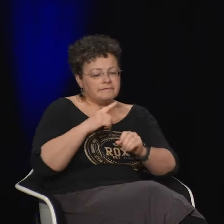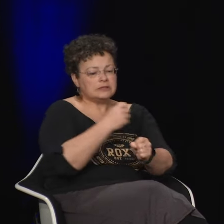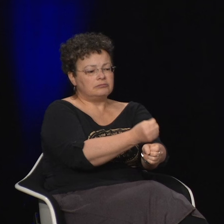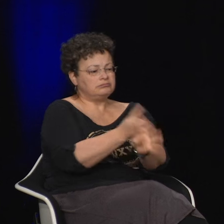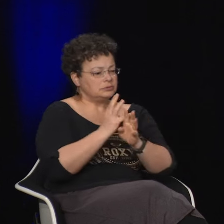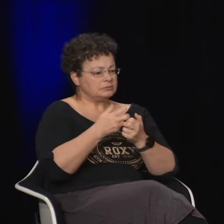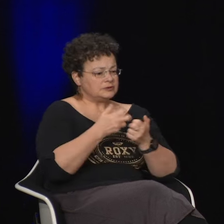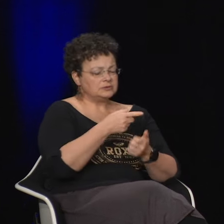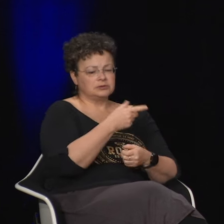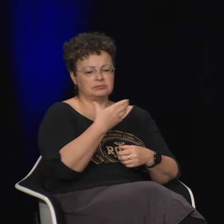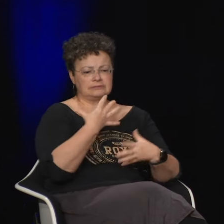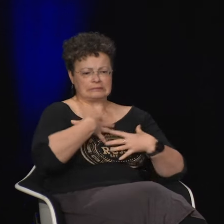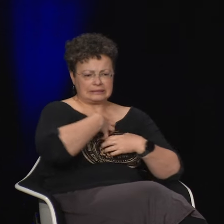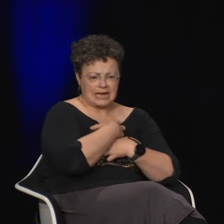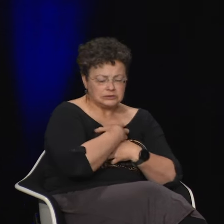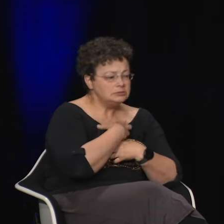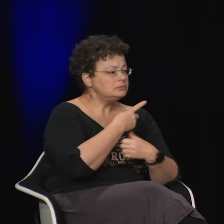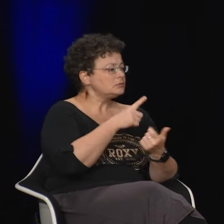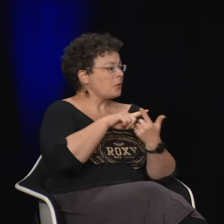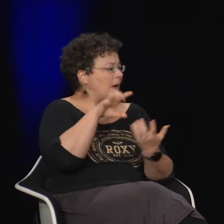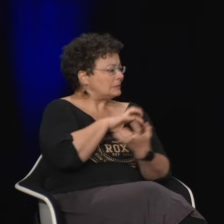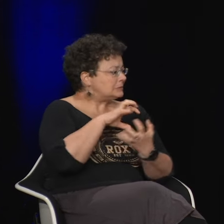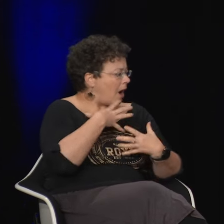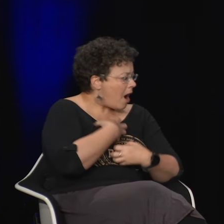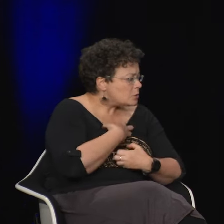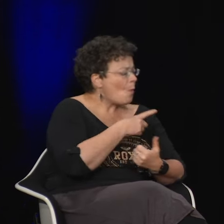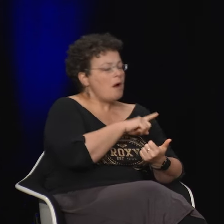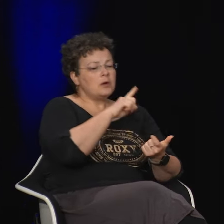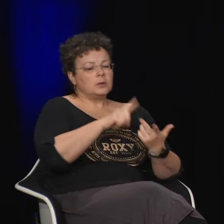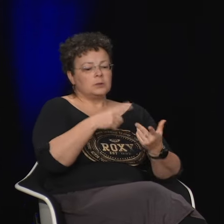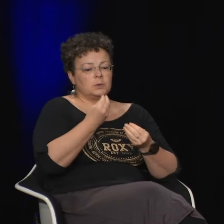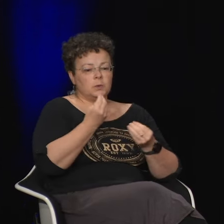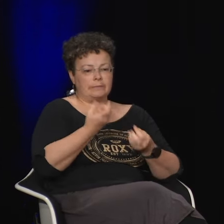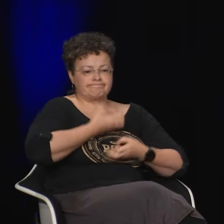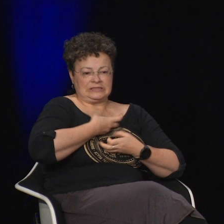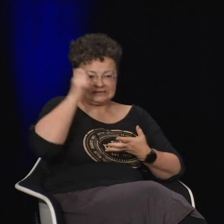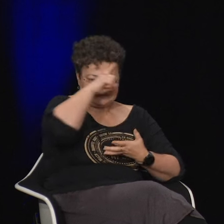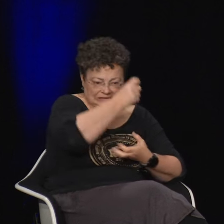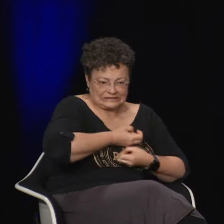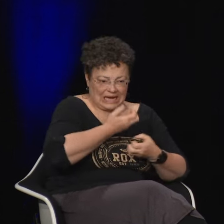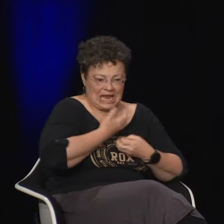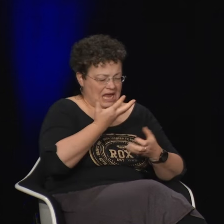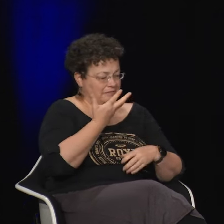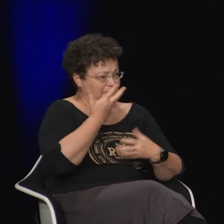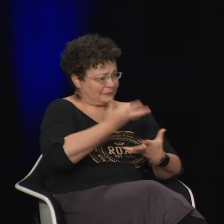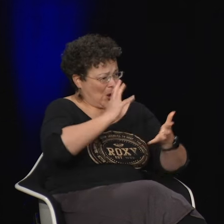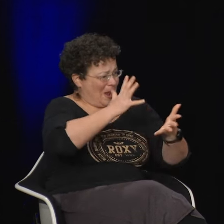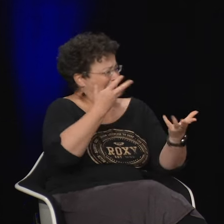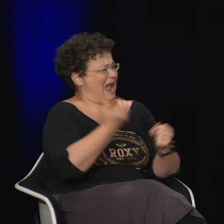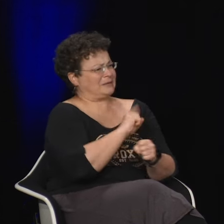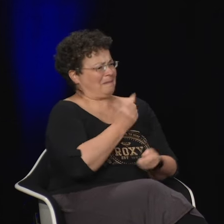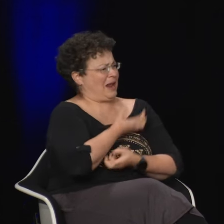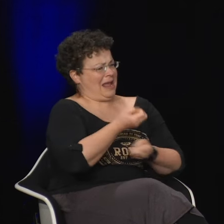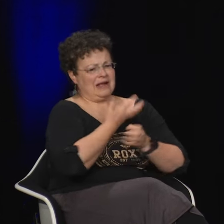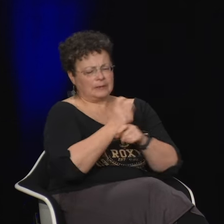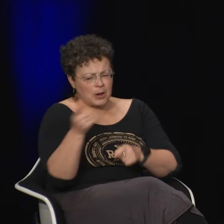collègues qui sont art-thérapeutes et qui reçoivent plus des gens qui sont qui ont des crises d'angoisse ou qui ont des difficultés d